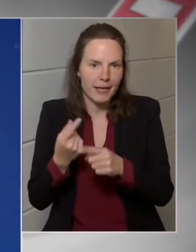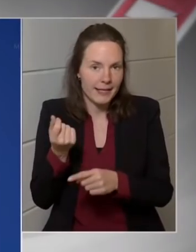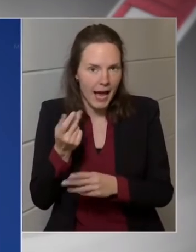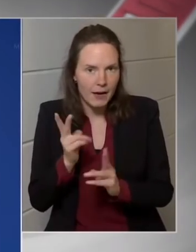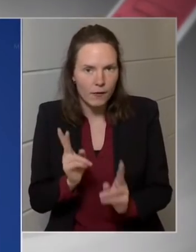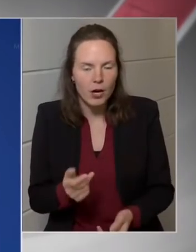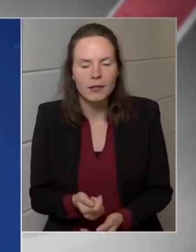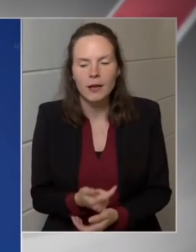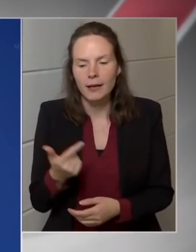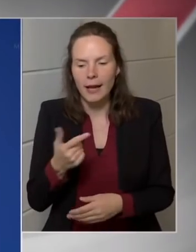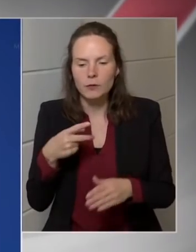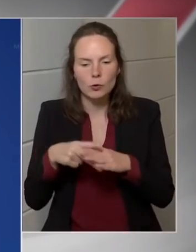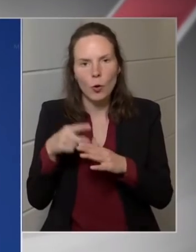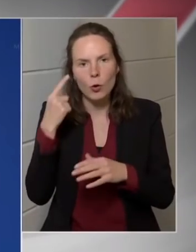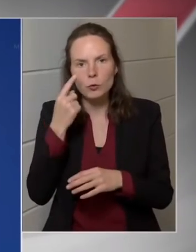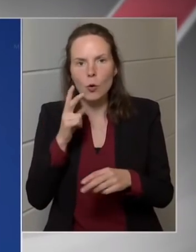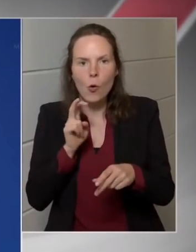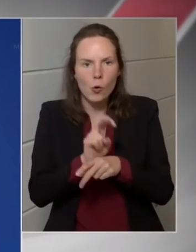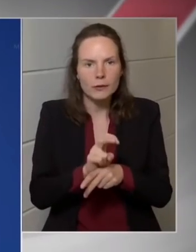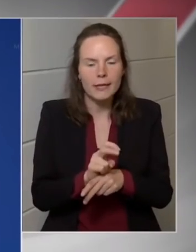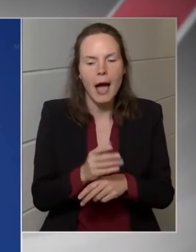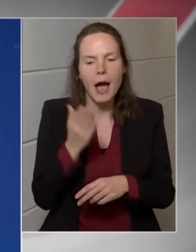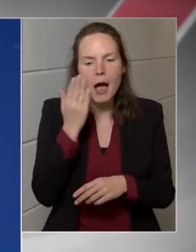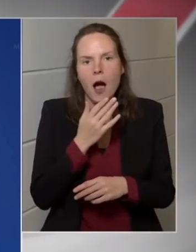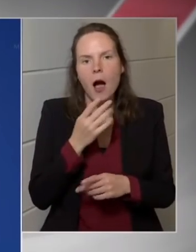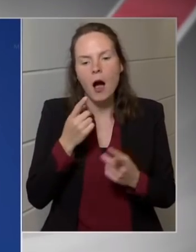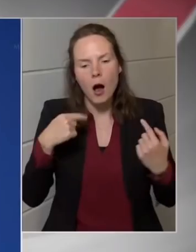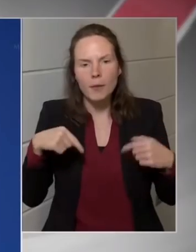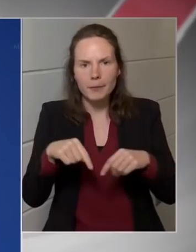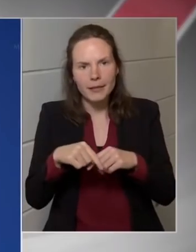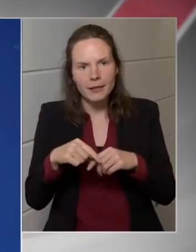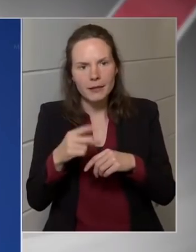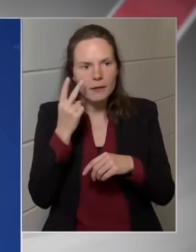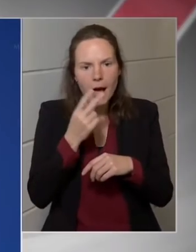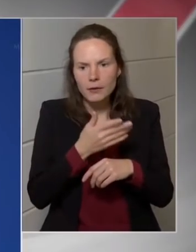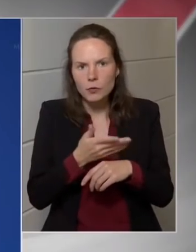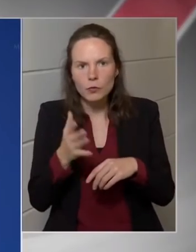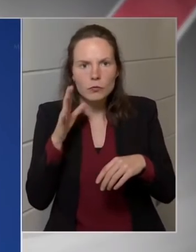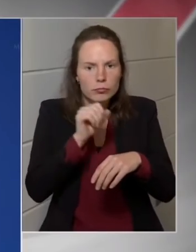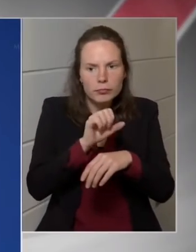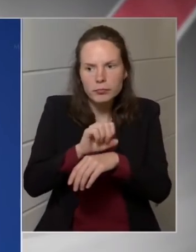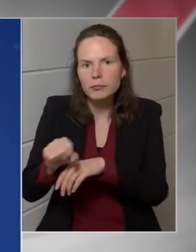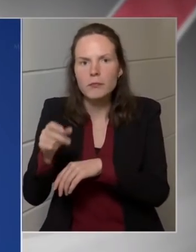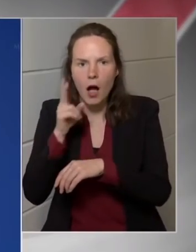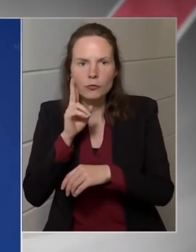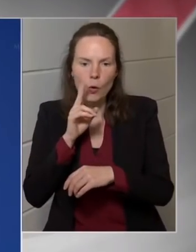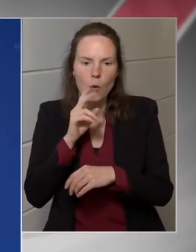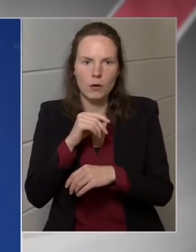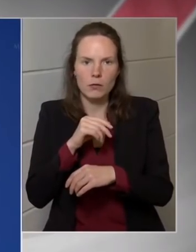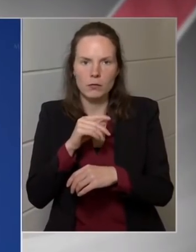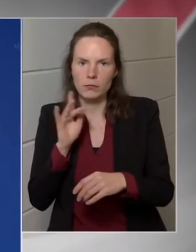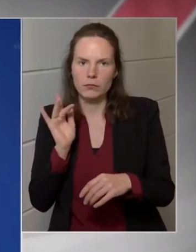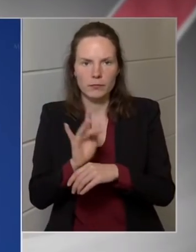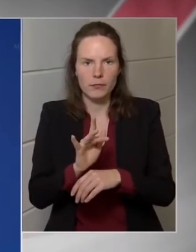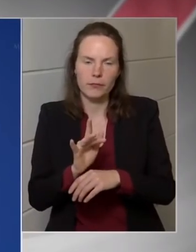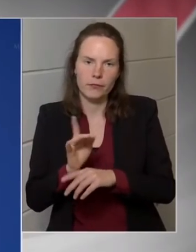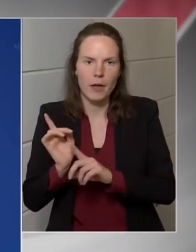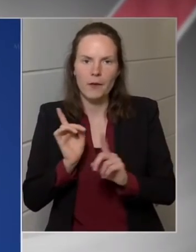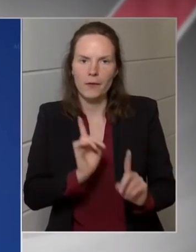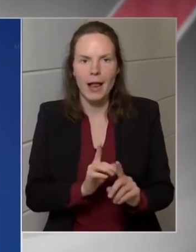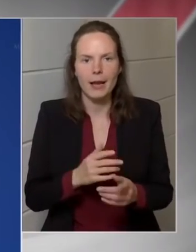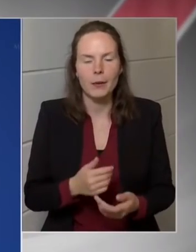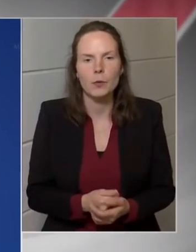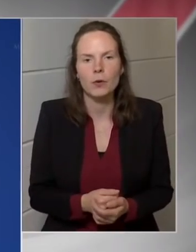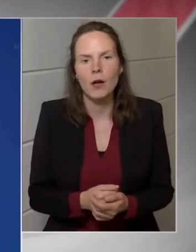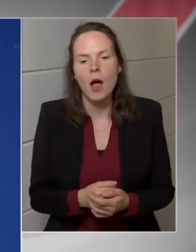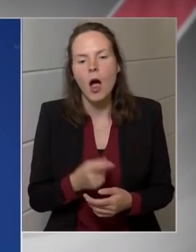költségek növekedjenek. Mondjuk a benzinnél az eleve lehetetlen is, hiszen ott a kormány fix állatérvényesít. Két dolgot tudok még ehhez